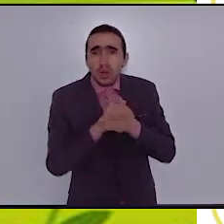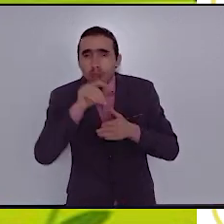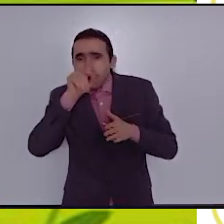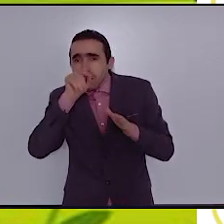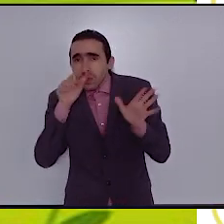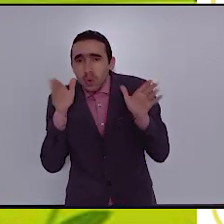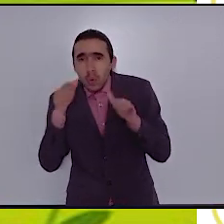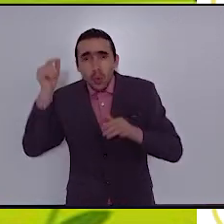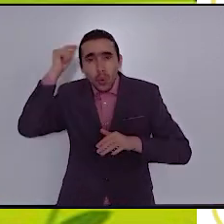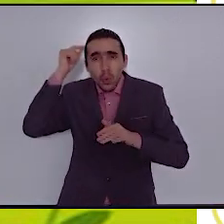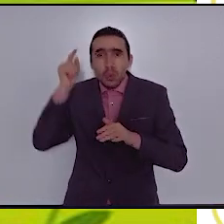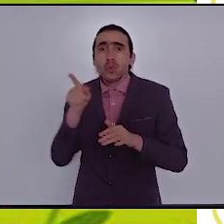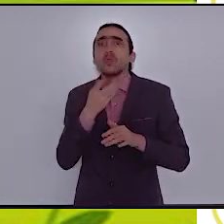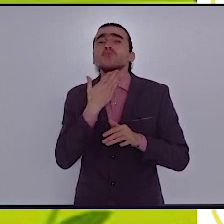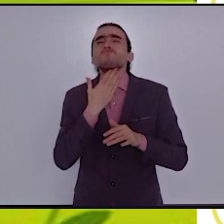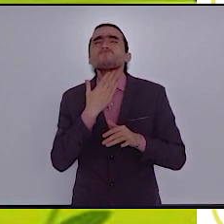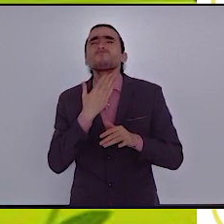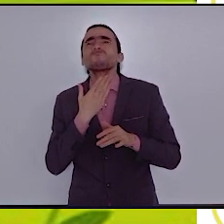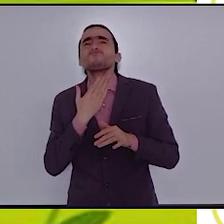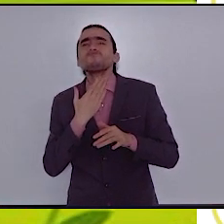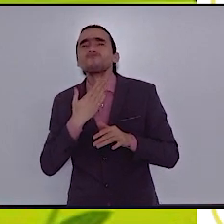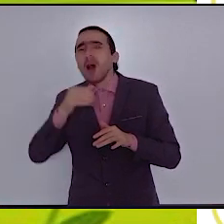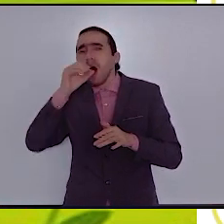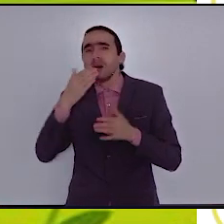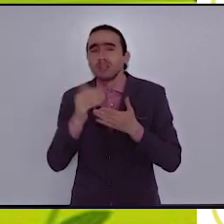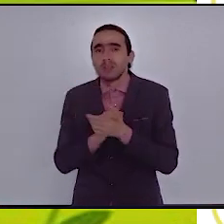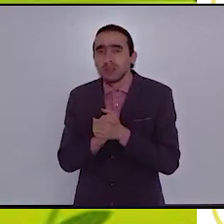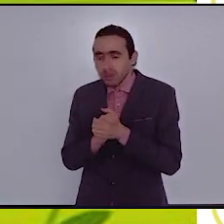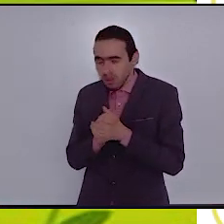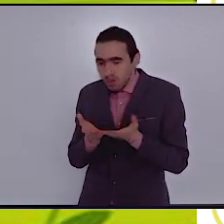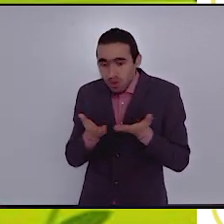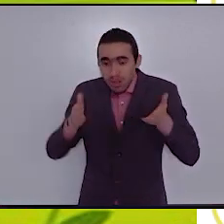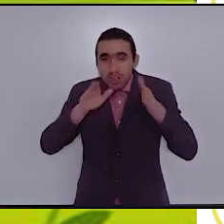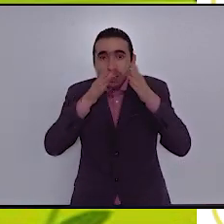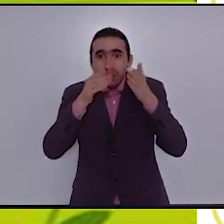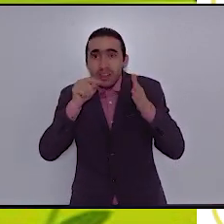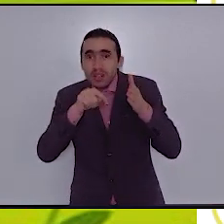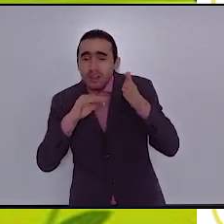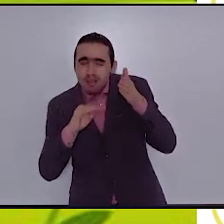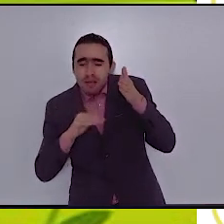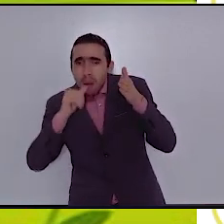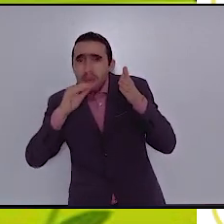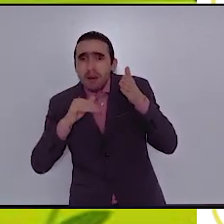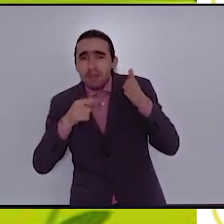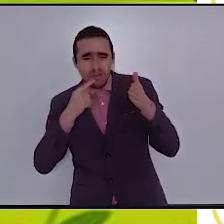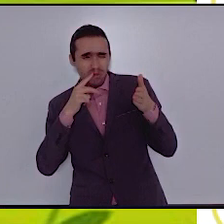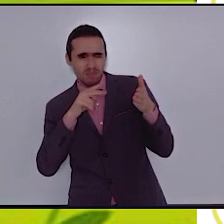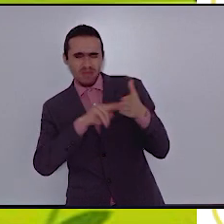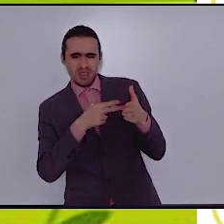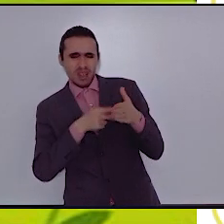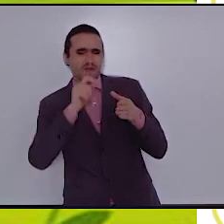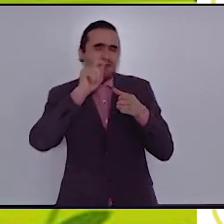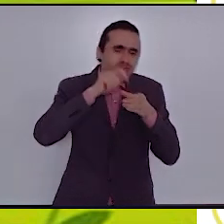يعرف كيف يشرب من جرة فيها قليل من الماء حاول الغراب